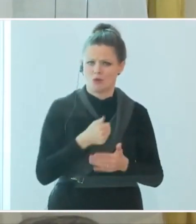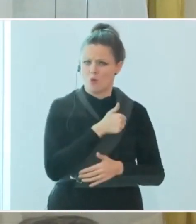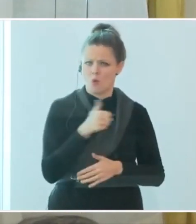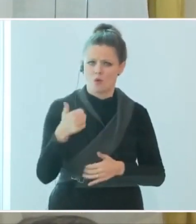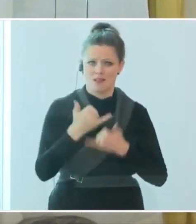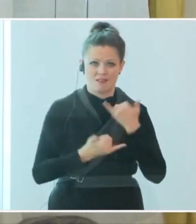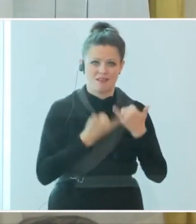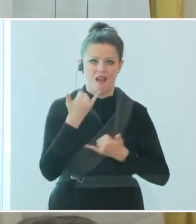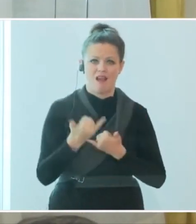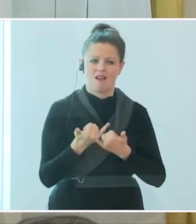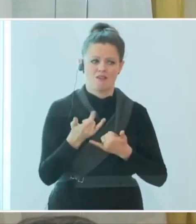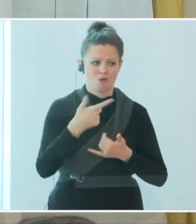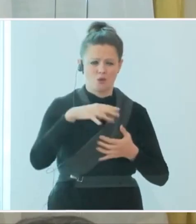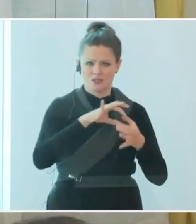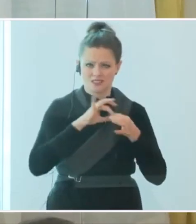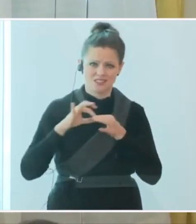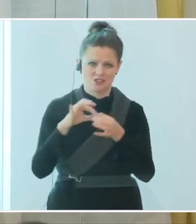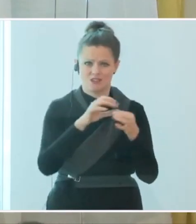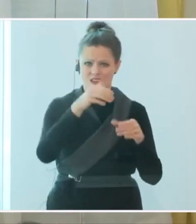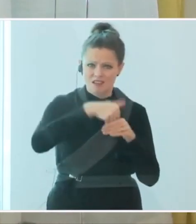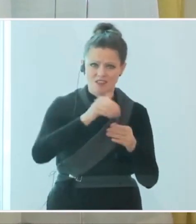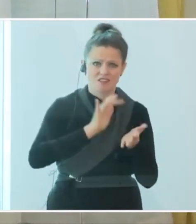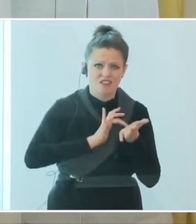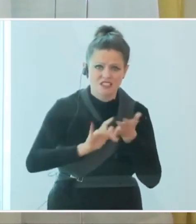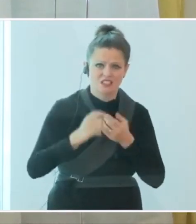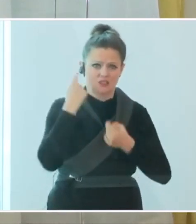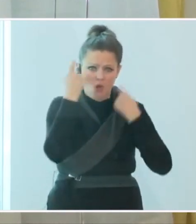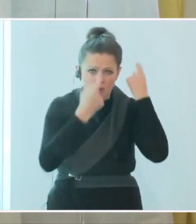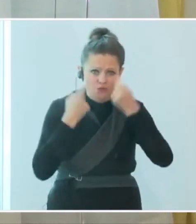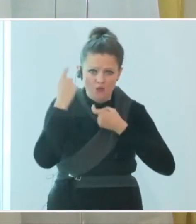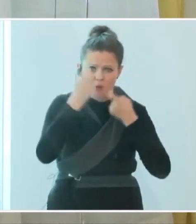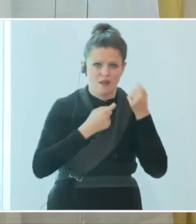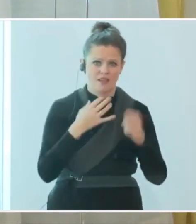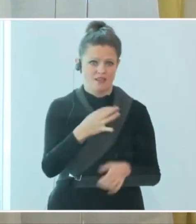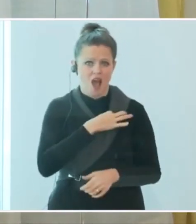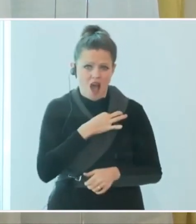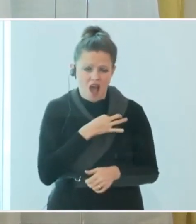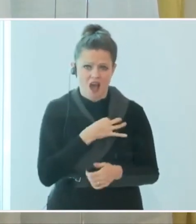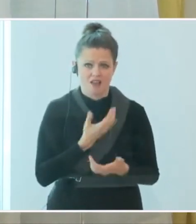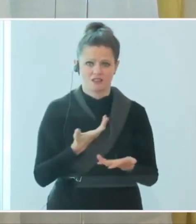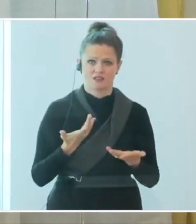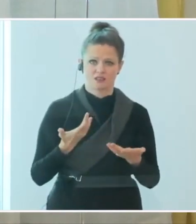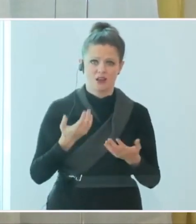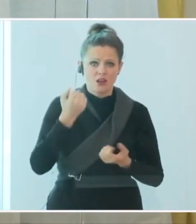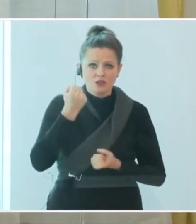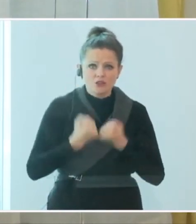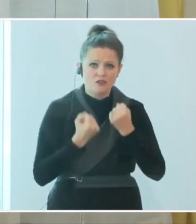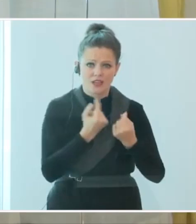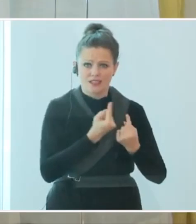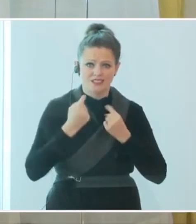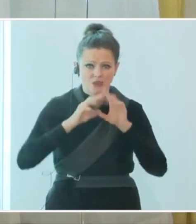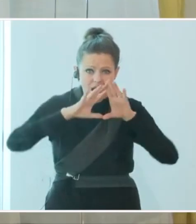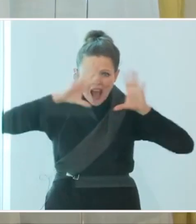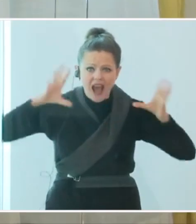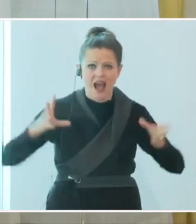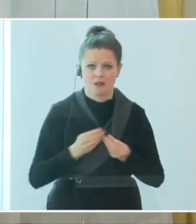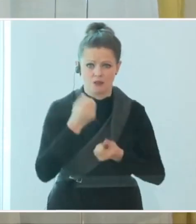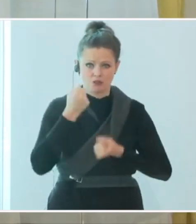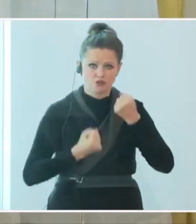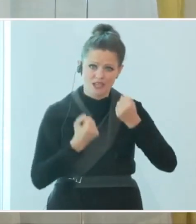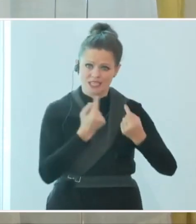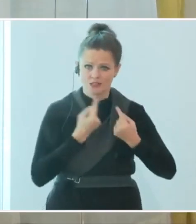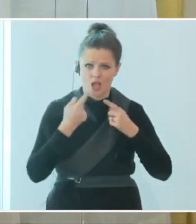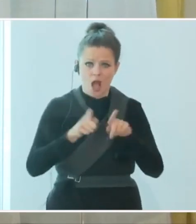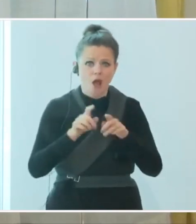als Gesellschaft geprägt war von Verzicht, von Sorgen, von Ängsten, von einer schwierigen Situation insgesamt, von